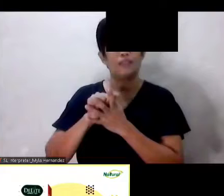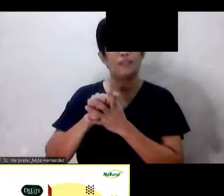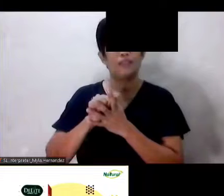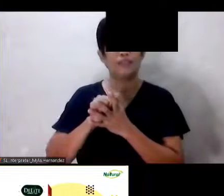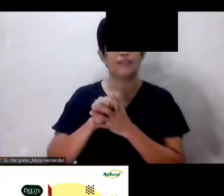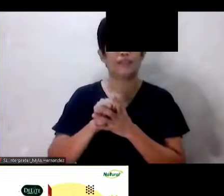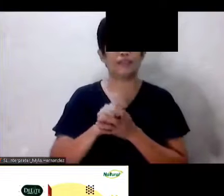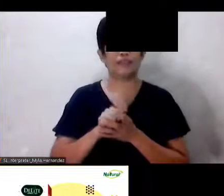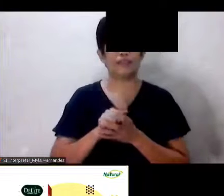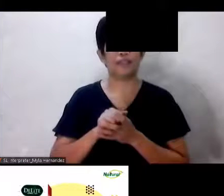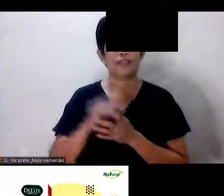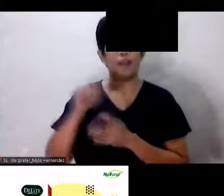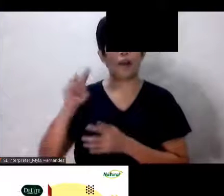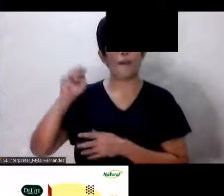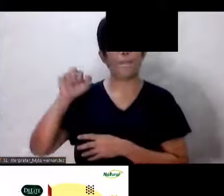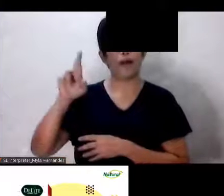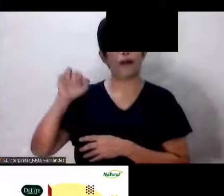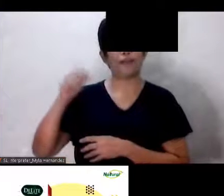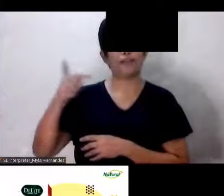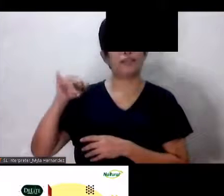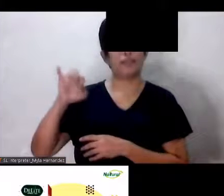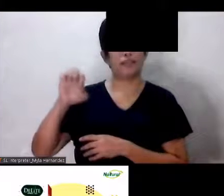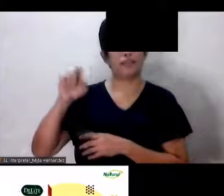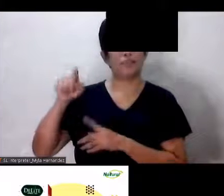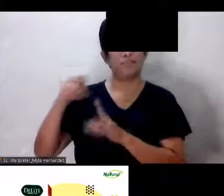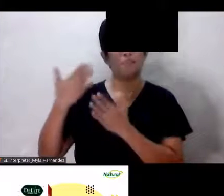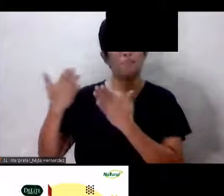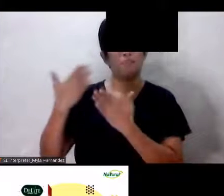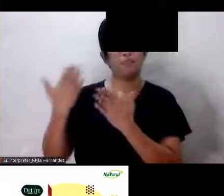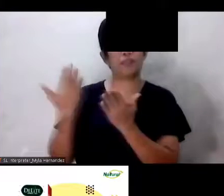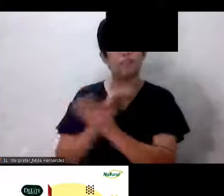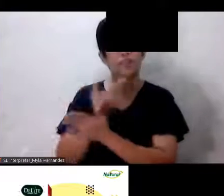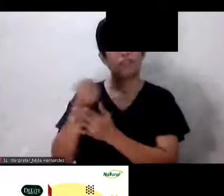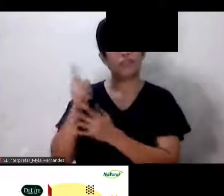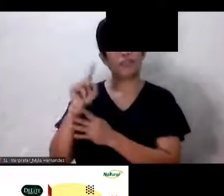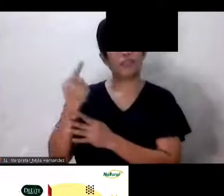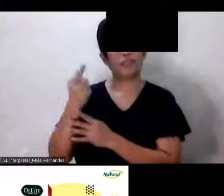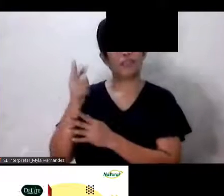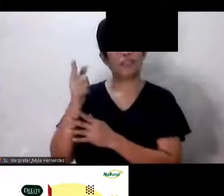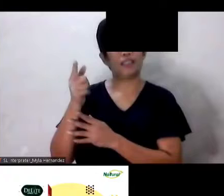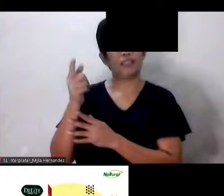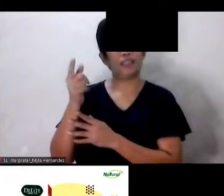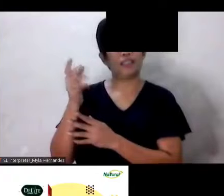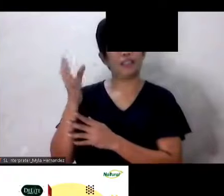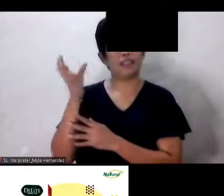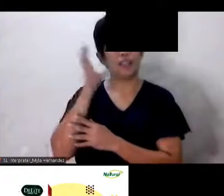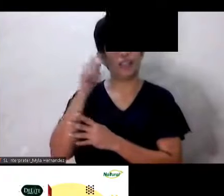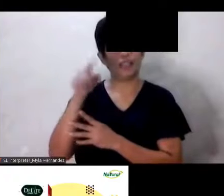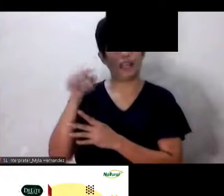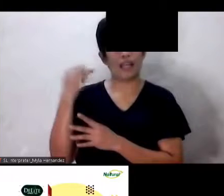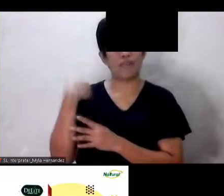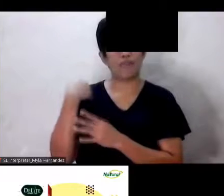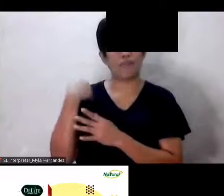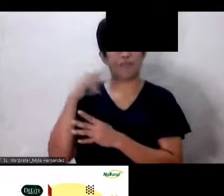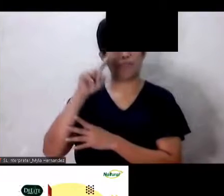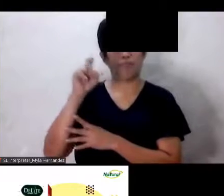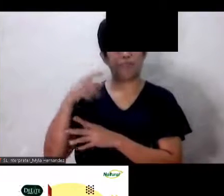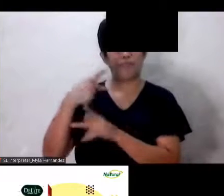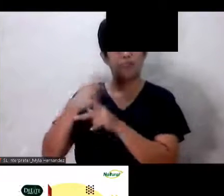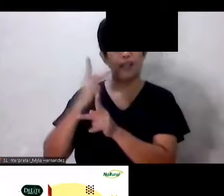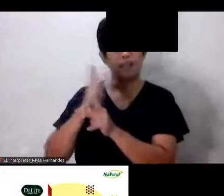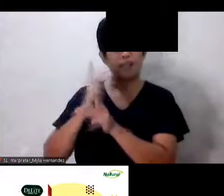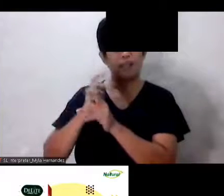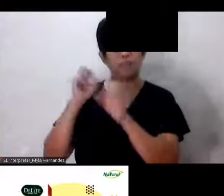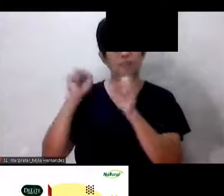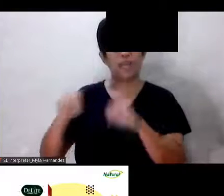Nagtatanong nyo si Margie Jane, sabi niya Bago siguro siya Dahil ngayon ko lang dinarinig Kung nagtatanong siya Kung meron daw ba tayong produkto Na pwede